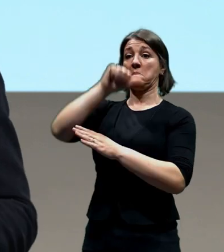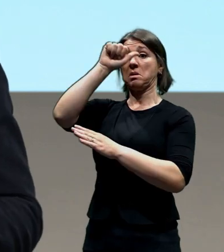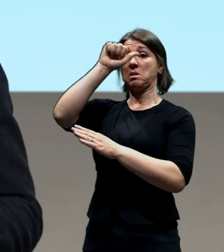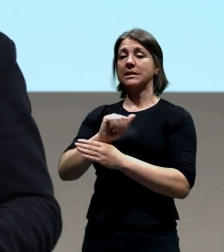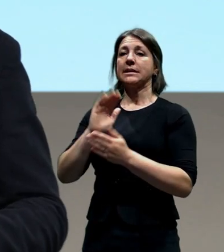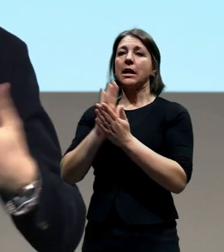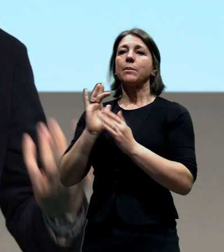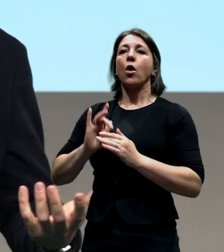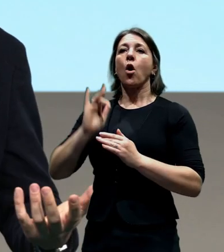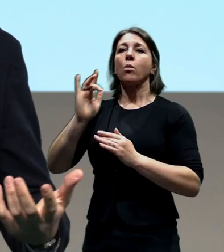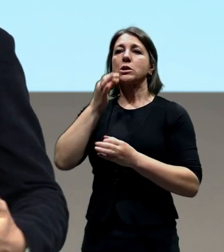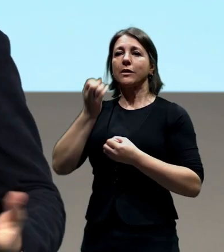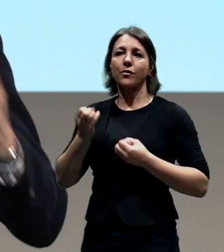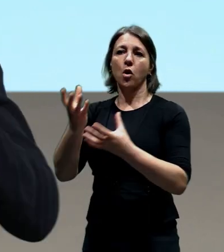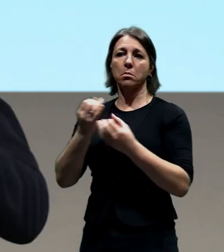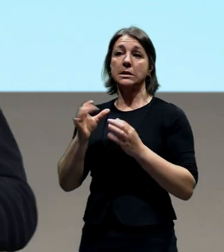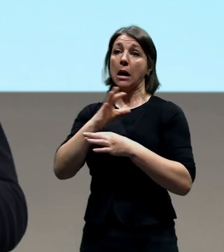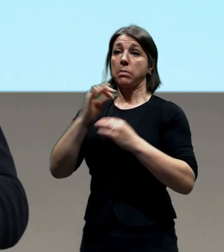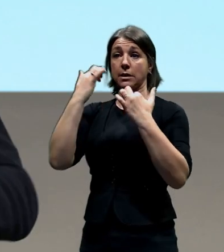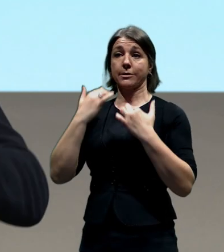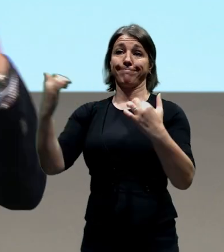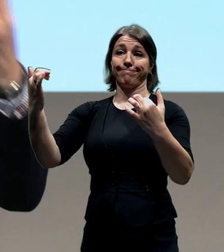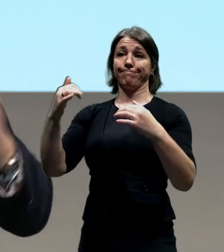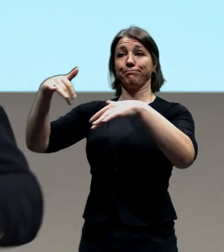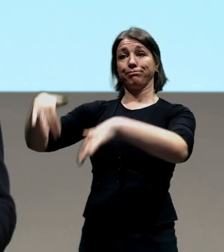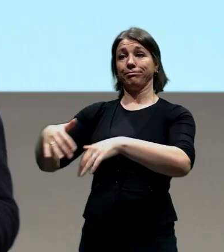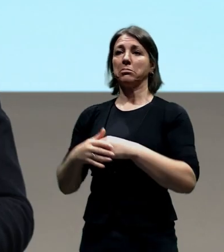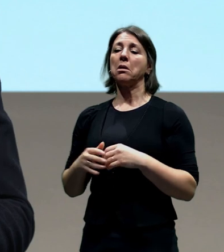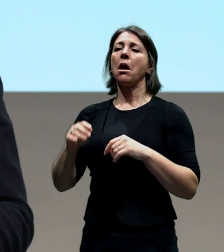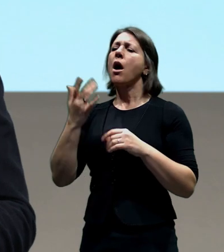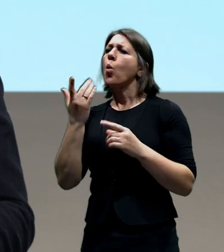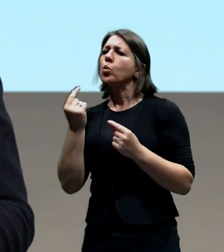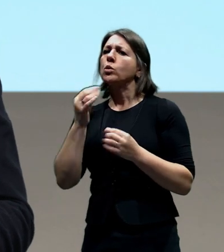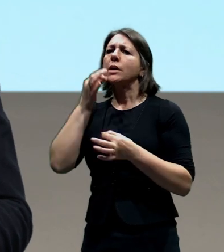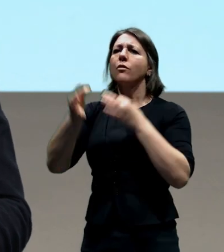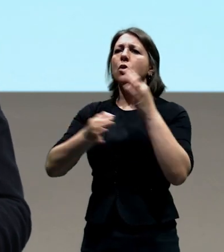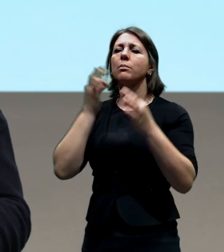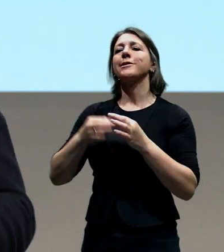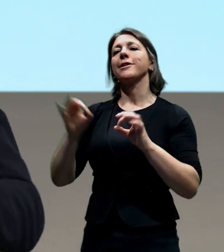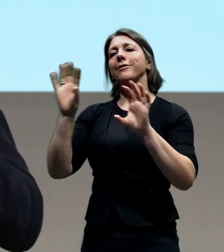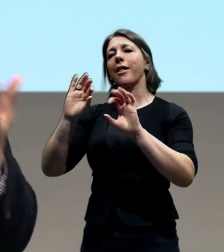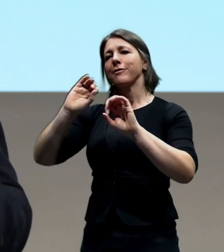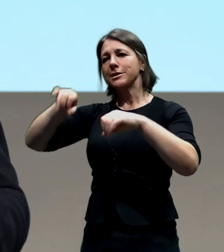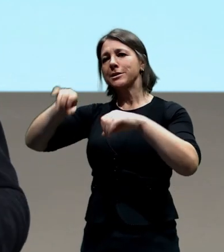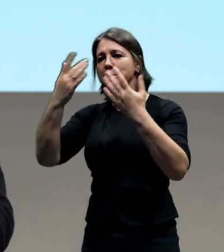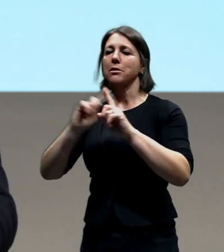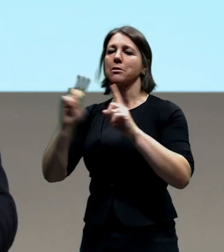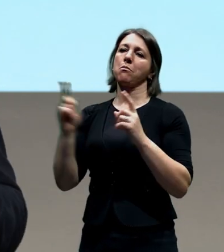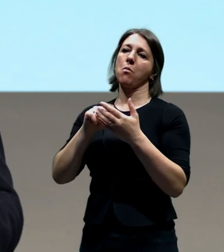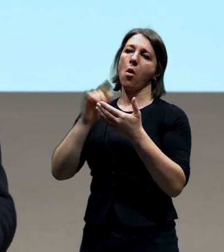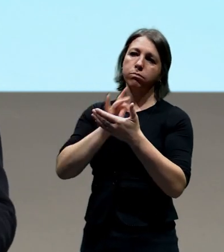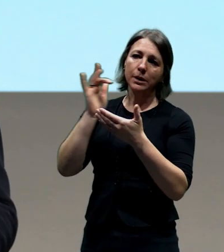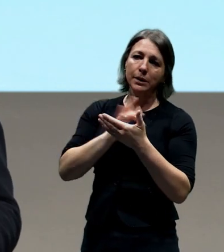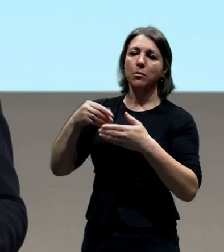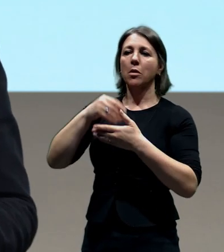režimu bez diváků, tedy bez diváků živých, ale sledujete nás pomocí displejů u svých obrazovek a na telefonech a tak dále. My jsme za to